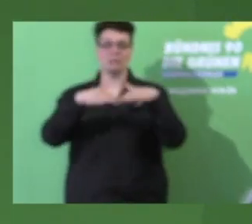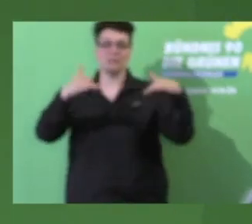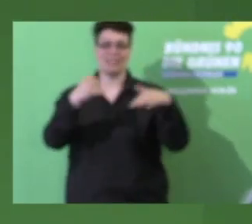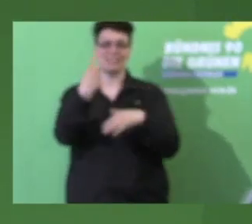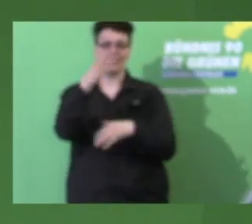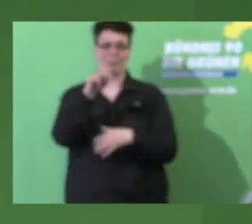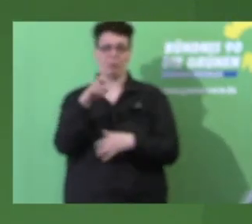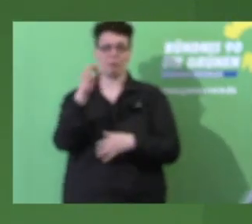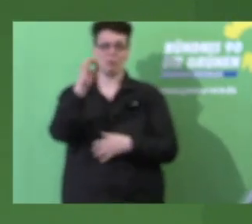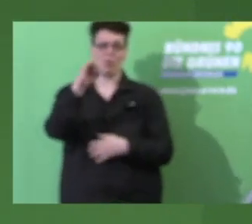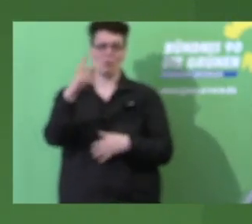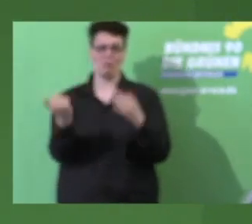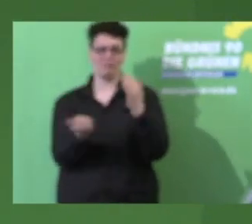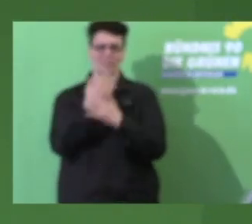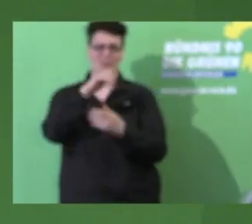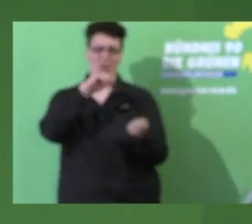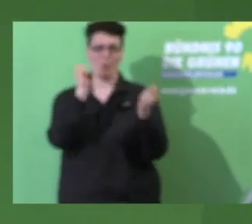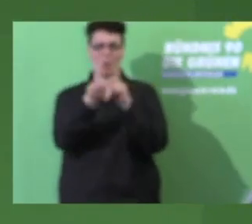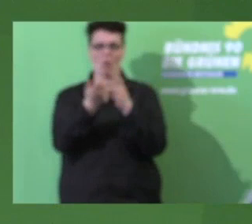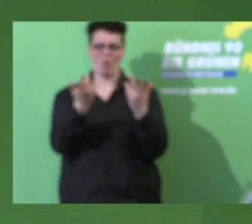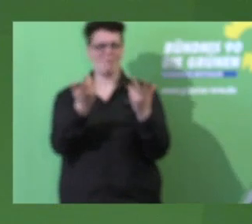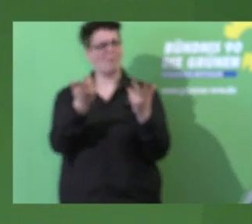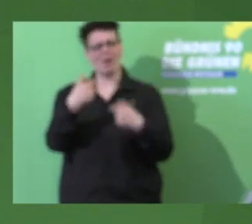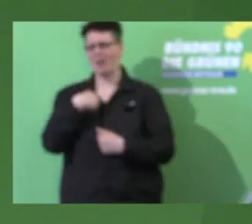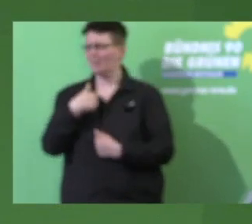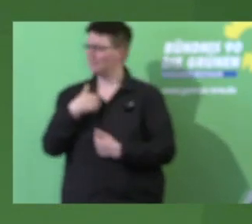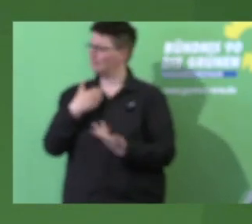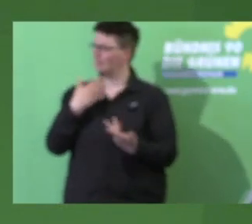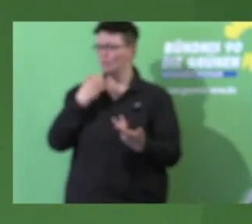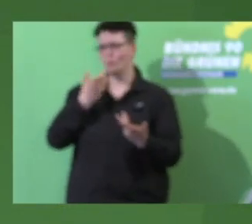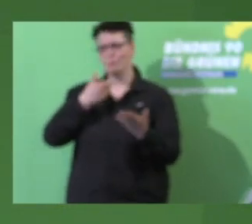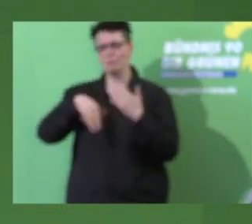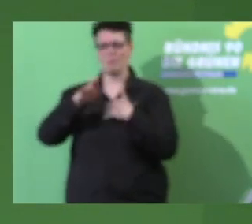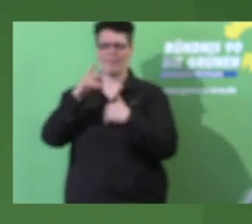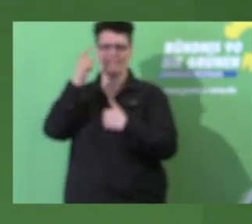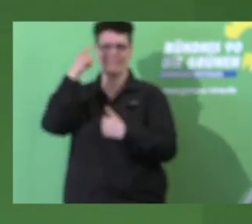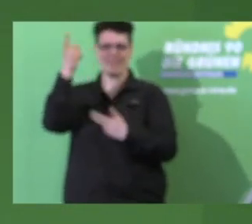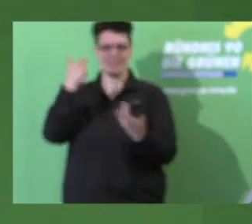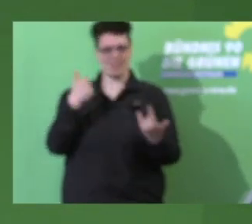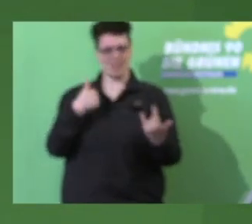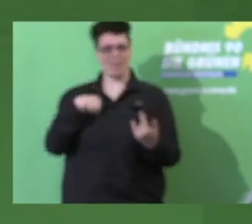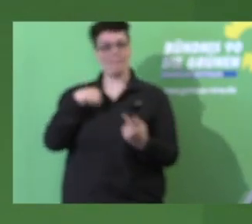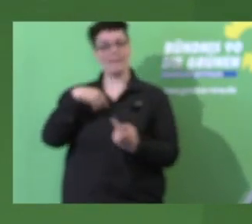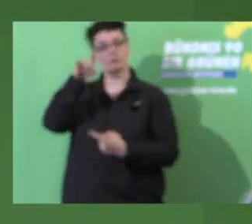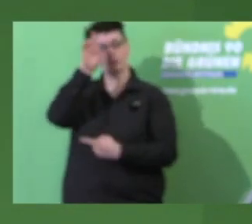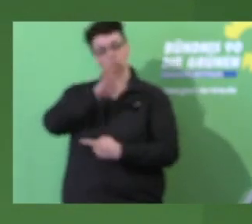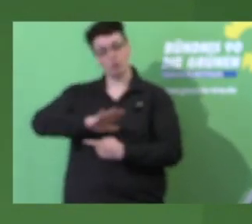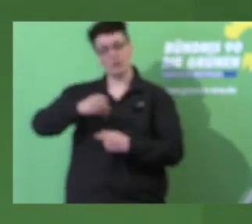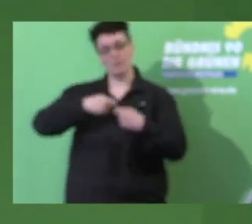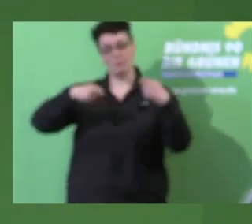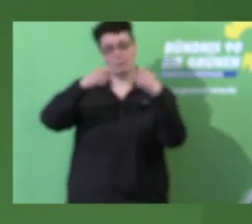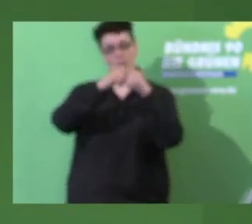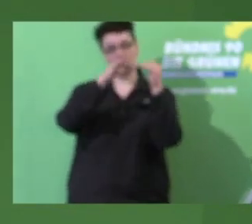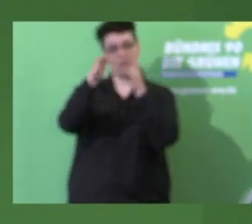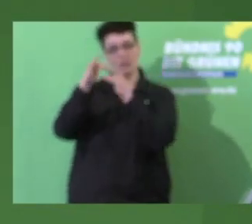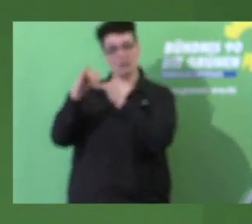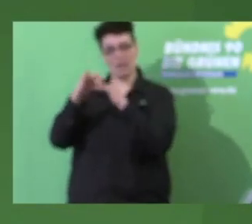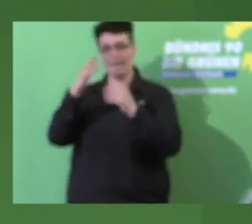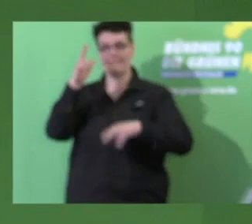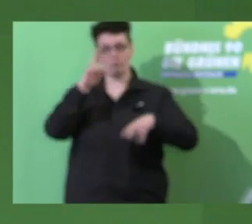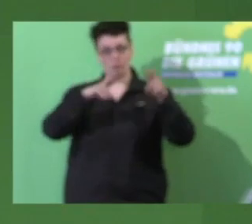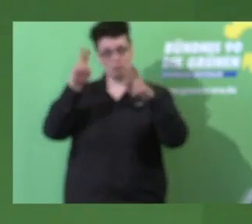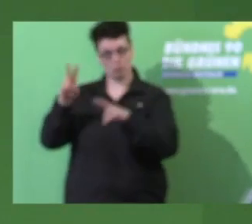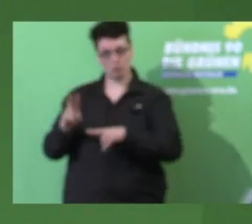Ich würde gerne wissen, da ich ein Freund des Föderalismus bin, was wollt ihr hier tun? Was wollt ihr selbst noch